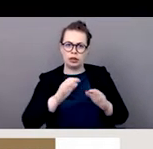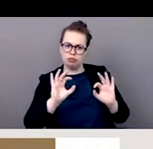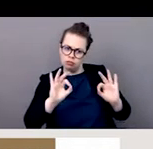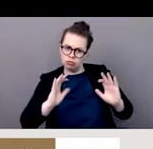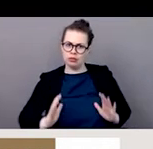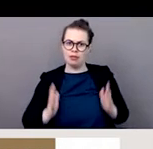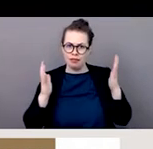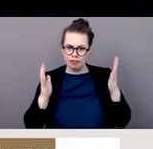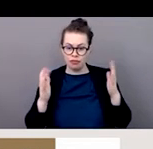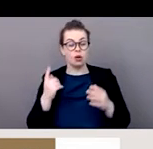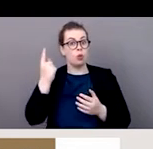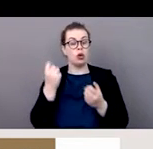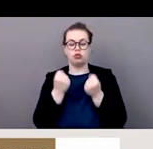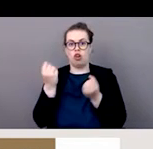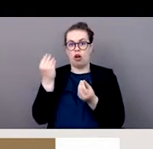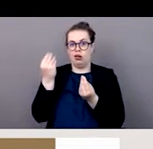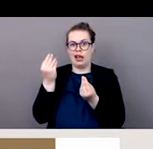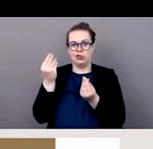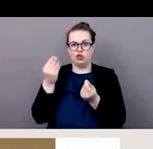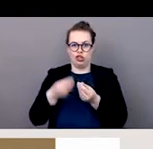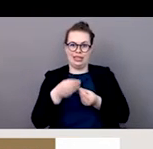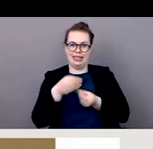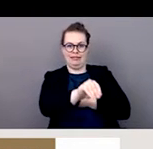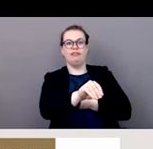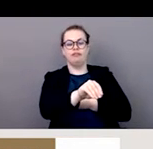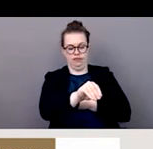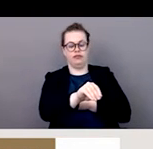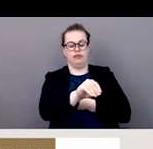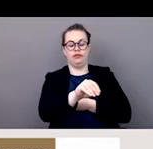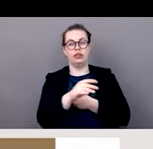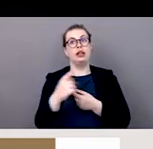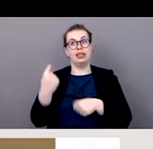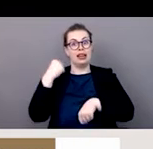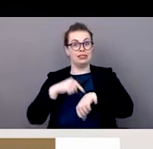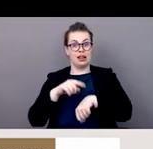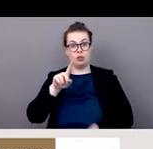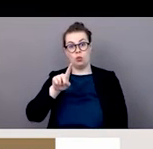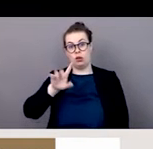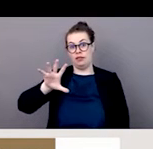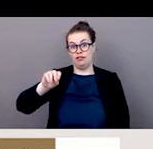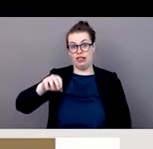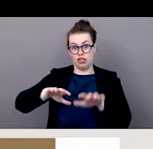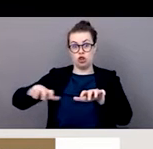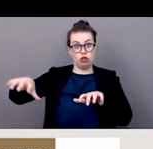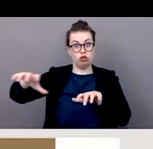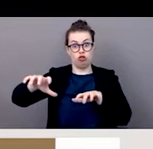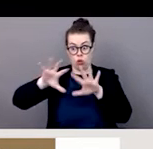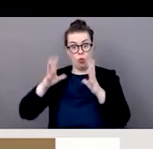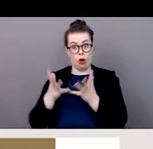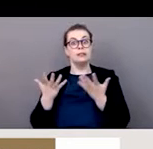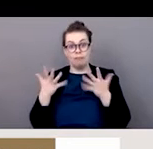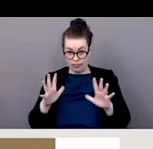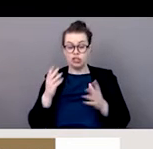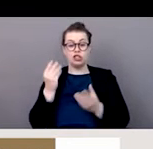'espèce qui semble être assez populaire encore eu. quand nous avons publié ce rapport, nous avons vu plus de 120 et d'un qui ont mis